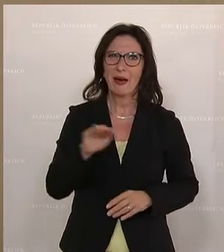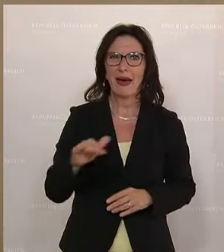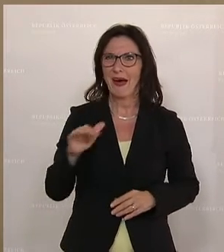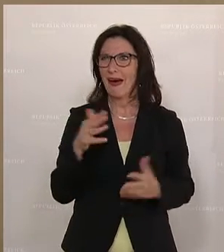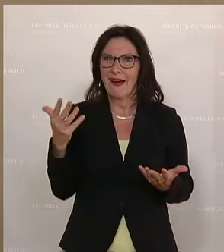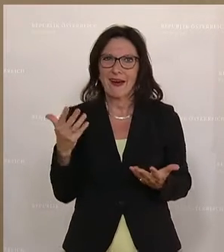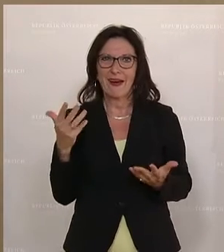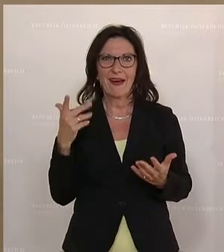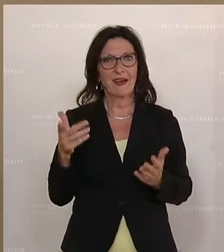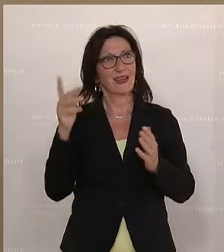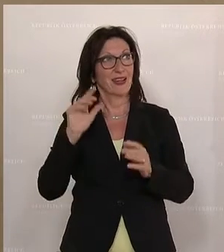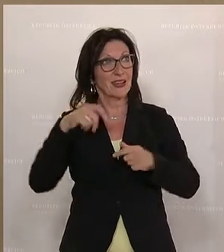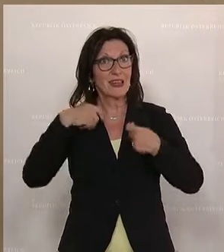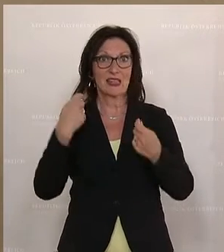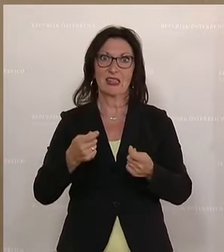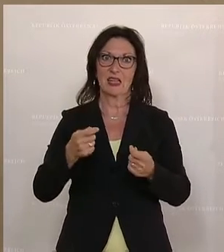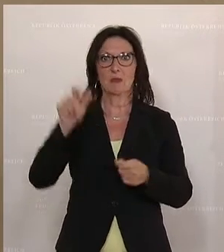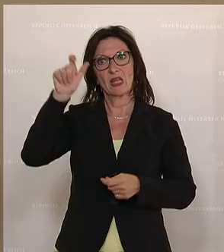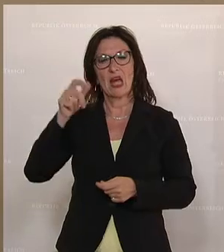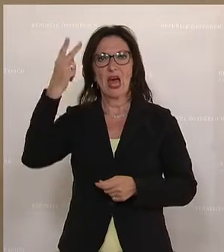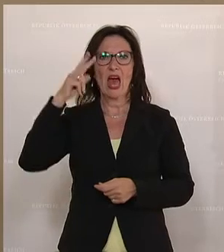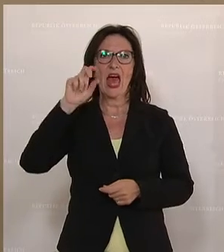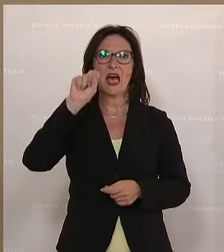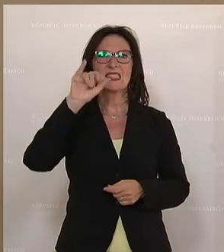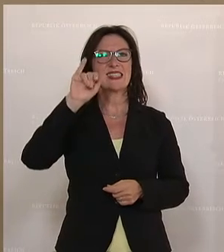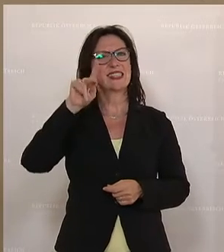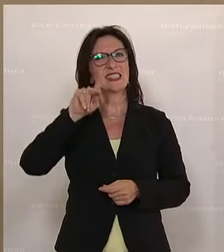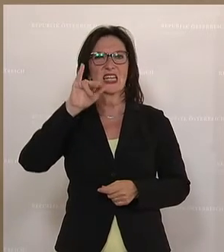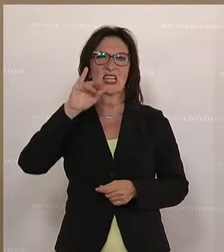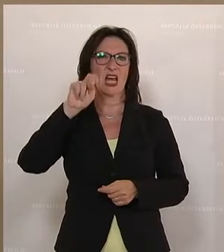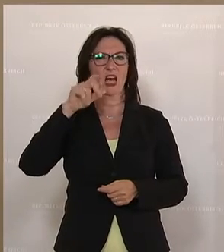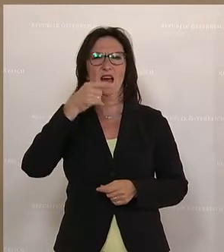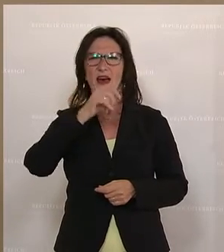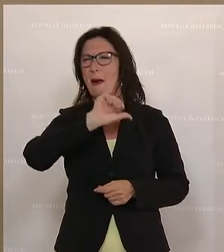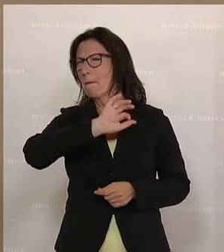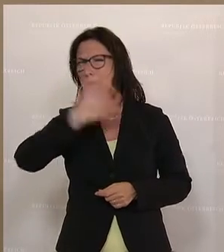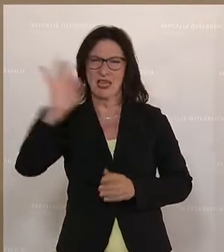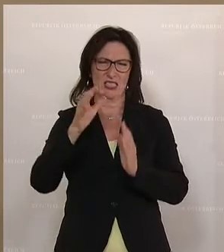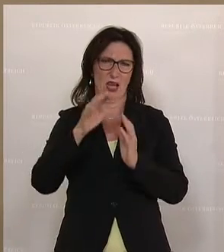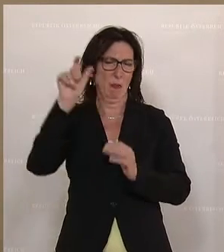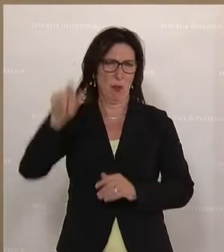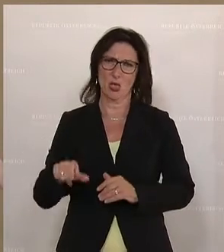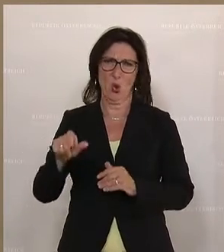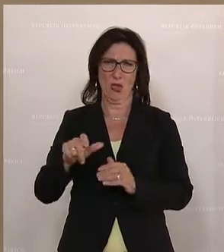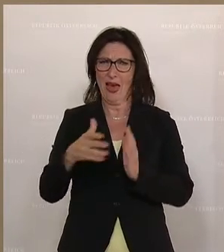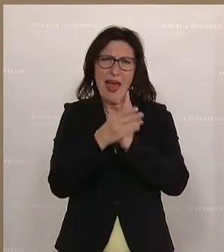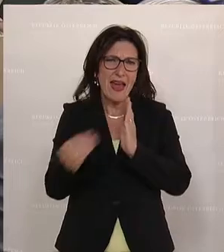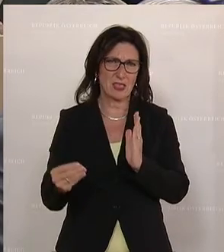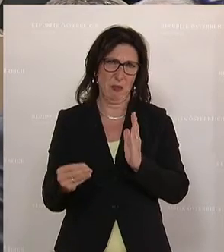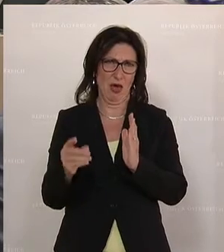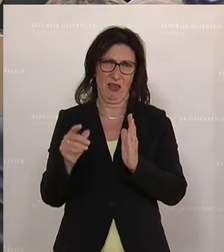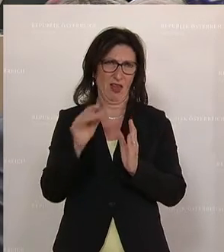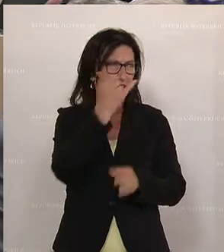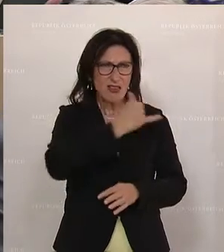einen größeren Experten in Österreich als den Herrn Sickinger. Ich glaube, darüber sind wir uns einig. Das sieht jeder hier im Haus so. Er